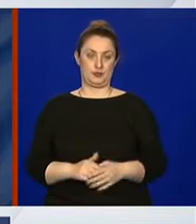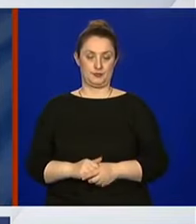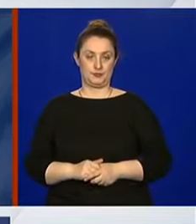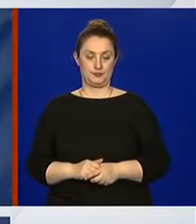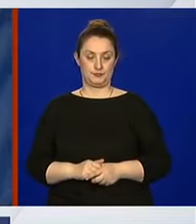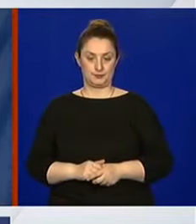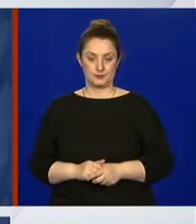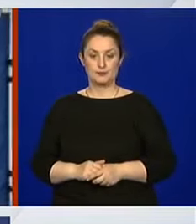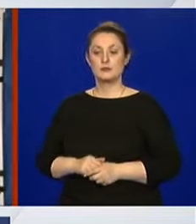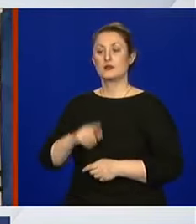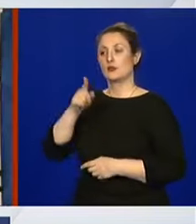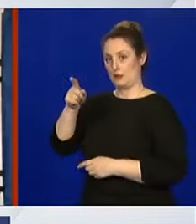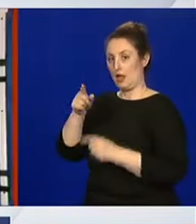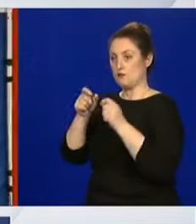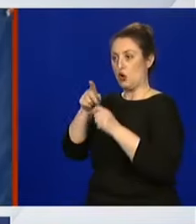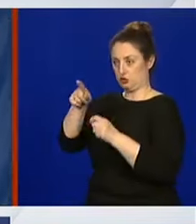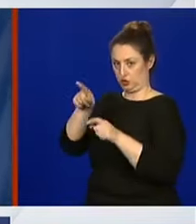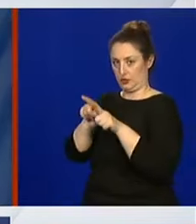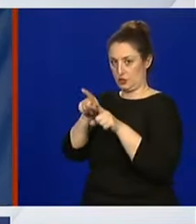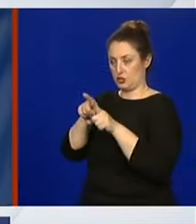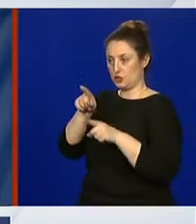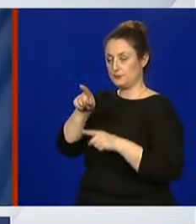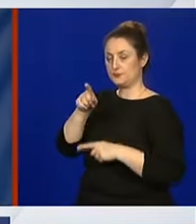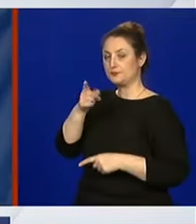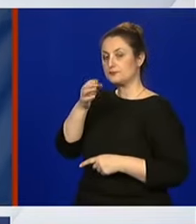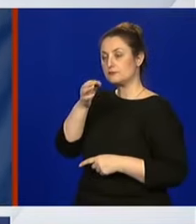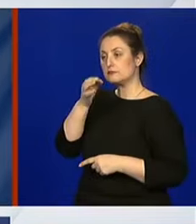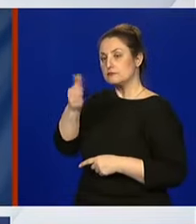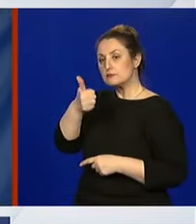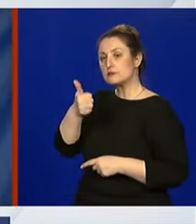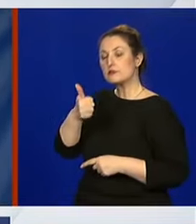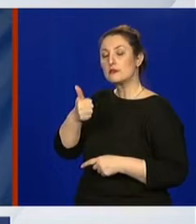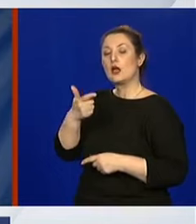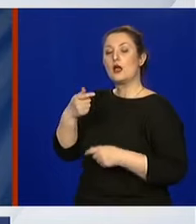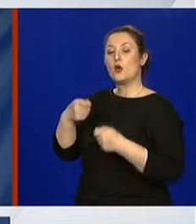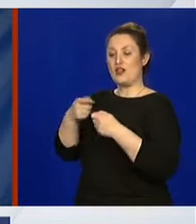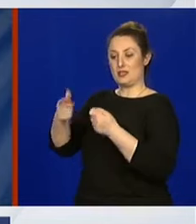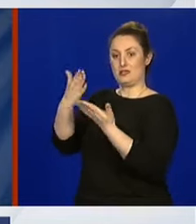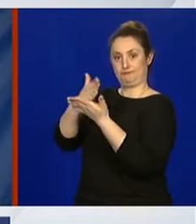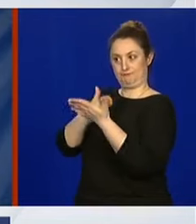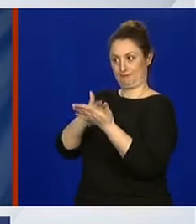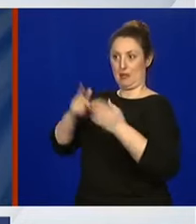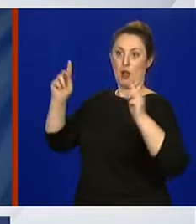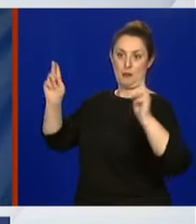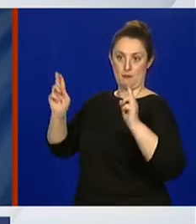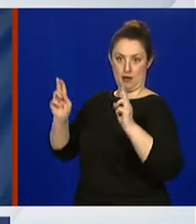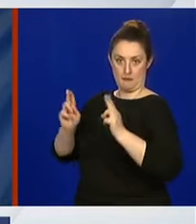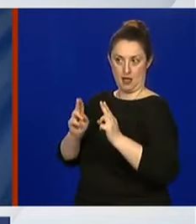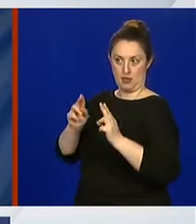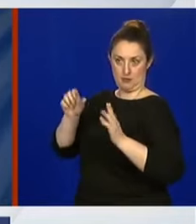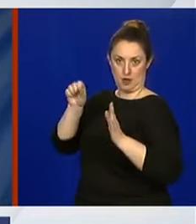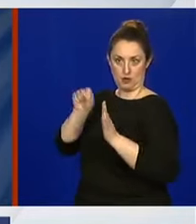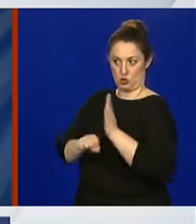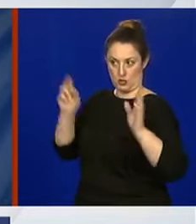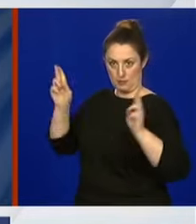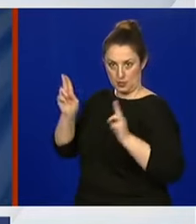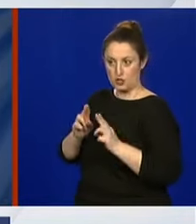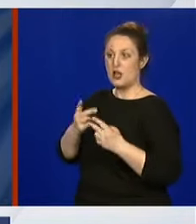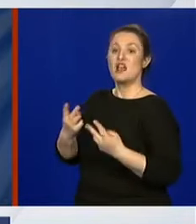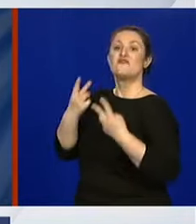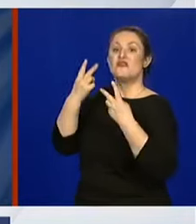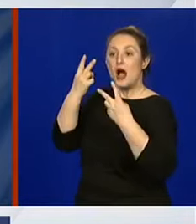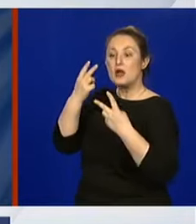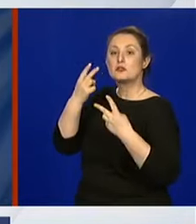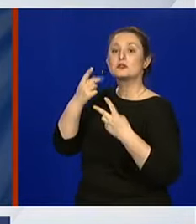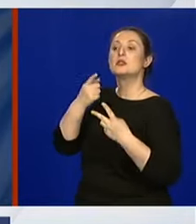Ministar Požinović, još jedno za vas. Dakle, sa popuštanjem mjera očito raste važnost samoizolacije. Imamo